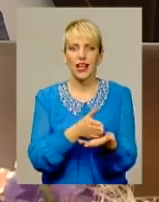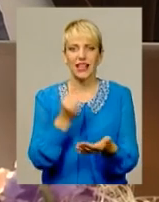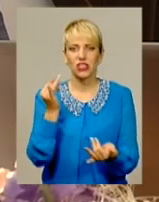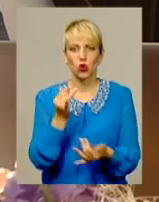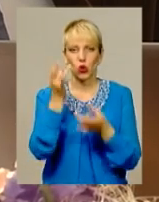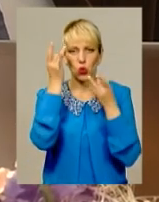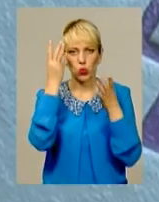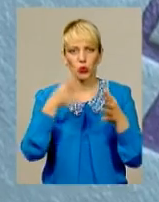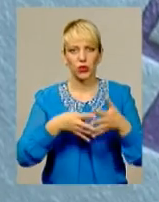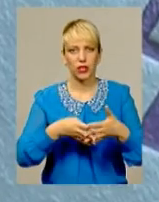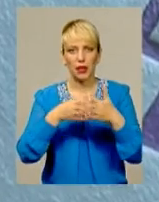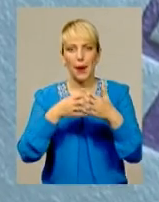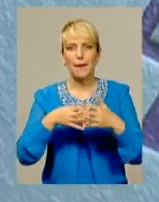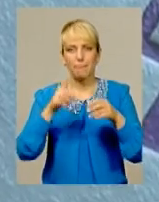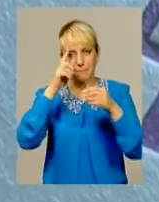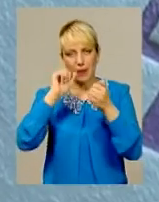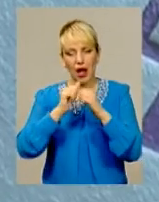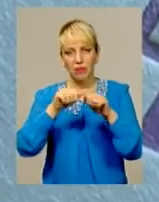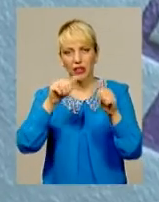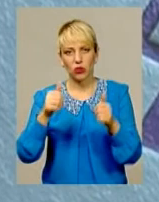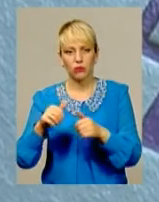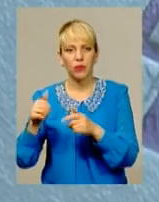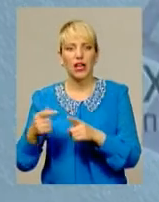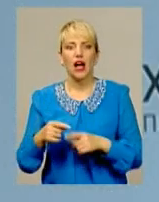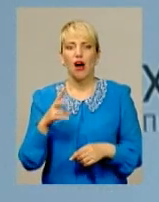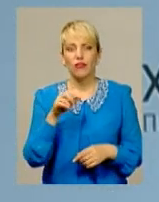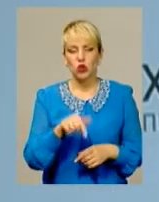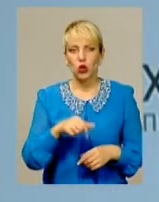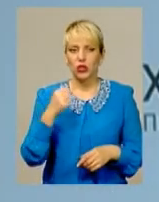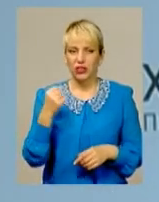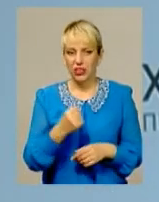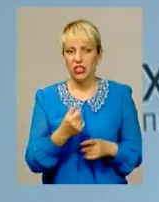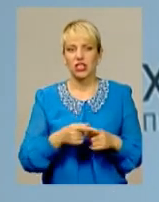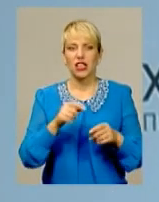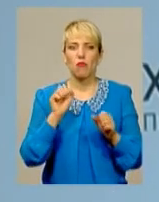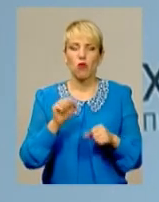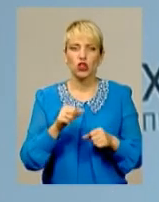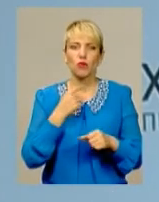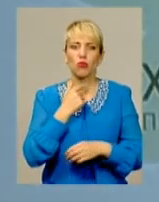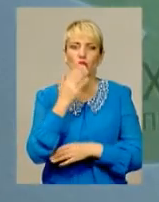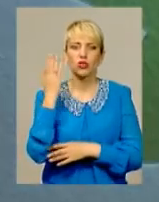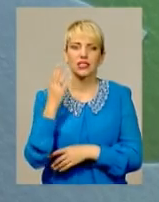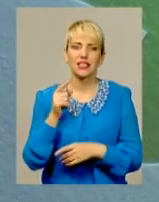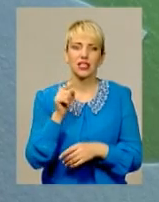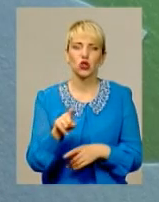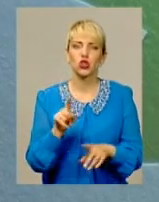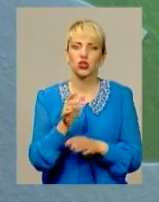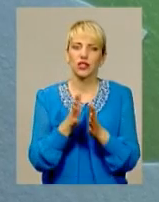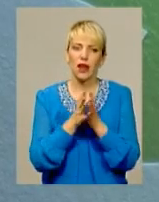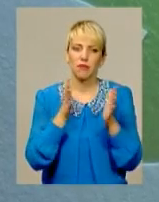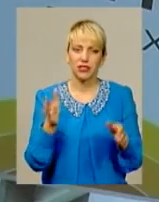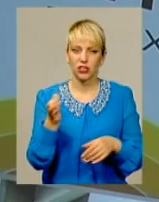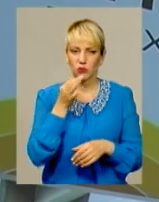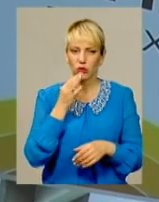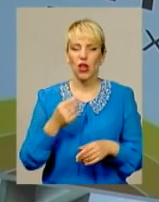-культурних пам'яток. Уже на цьому тижні на сайті облдержадміністрації кожен бажаючий зможе проголосувати за той, що сподобався найбільше.